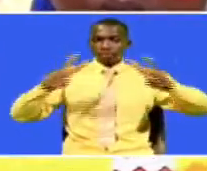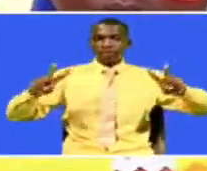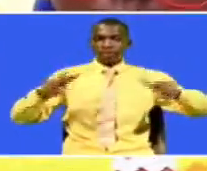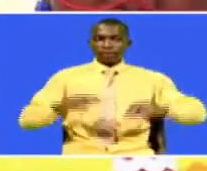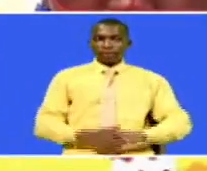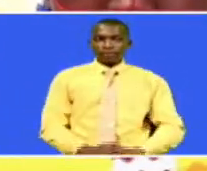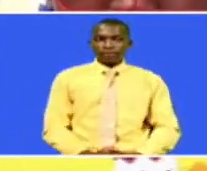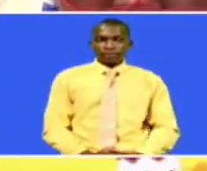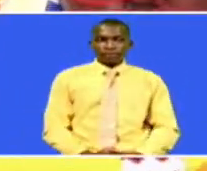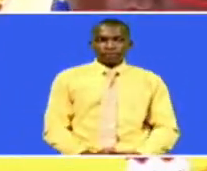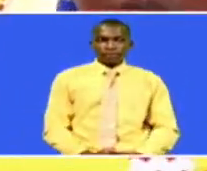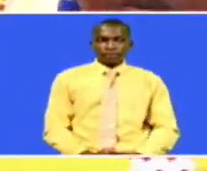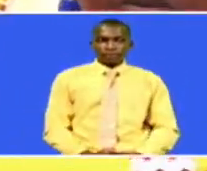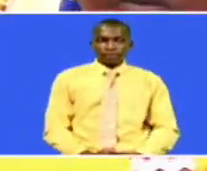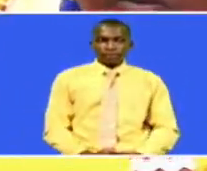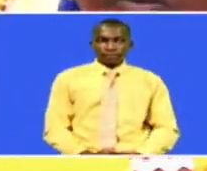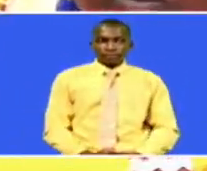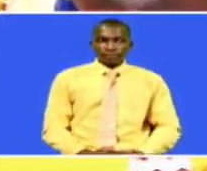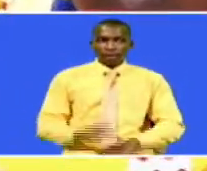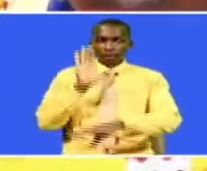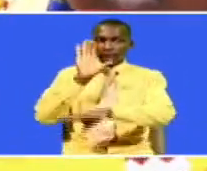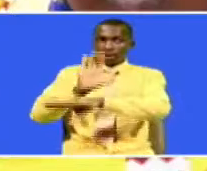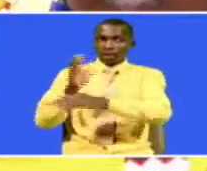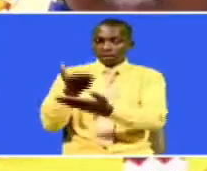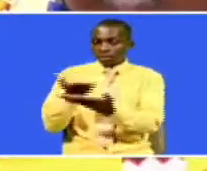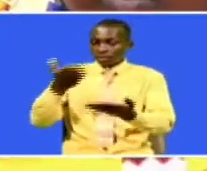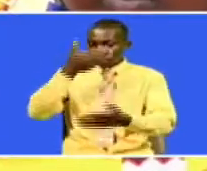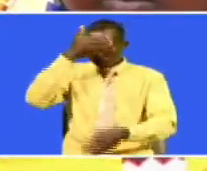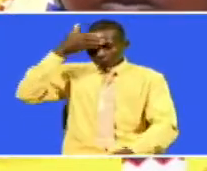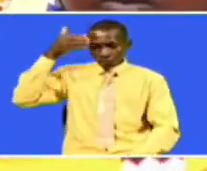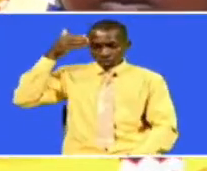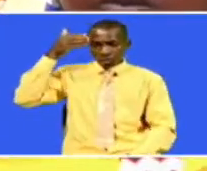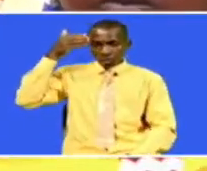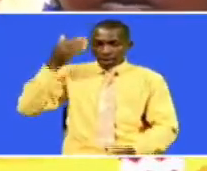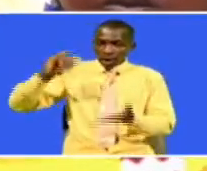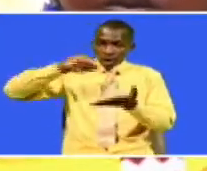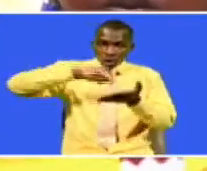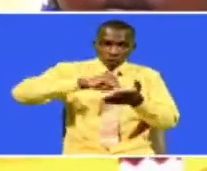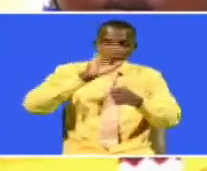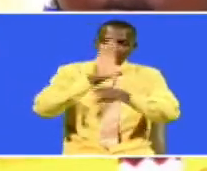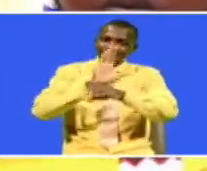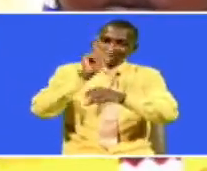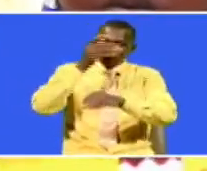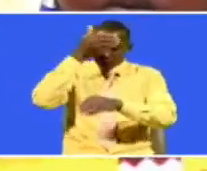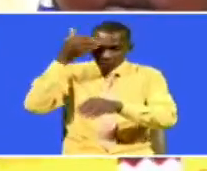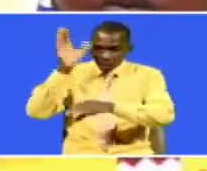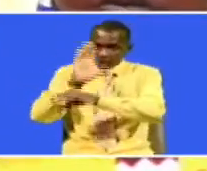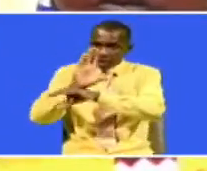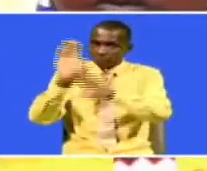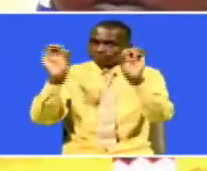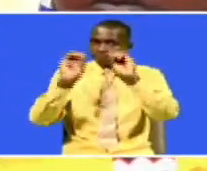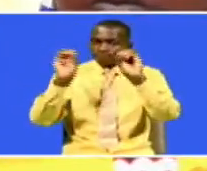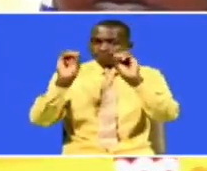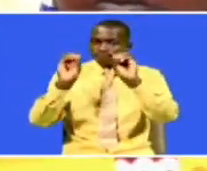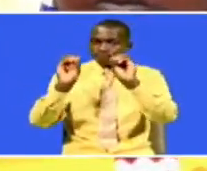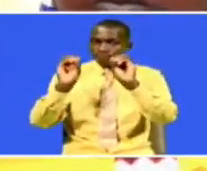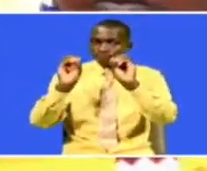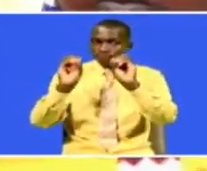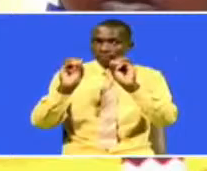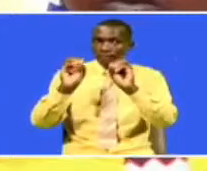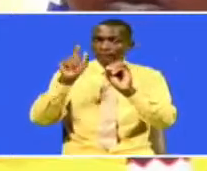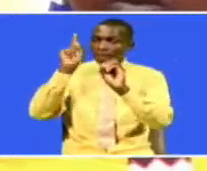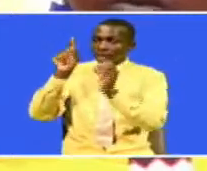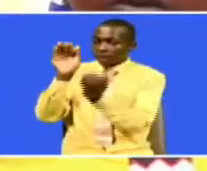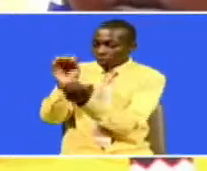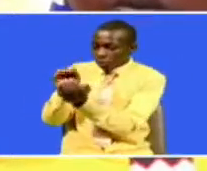Pia makanesa, nmesawilika. Weka kwa hii serikali siemu ya kanesa. Kwasi sau kanesa. Weka tu siemu. Kwa sababu